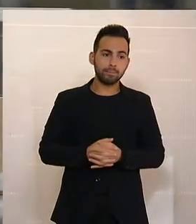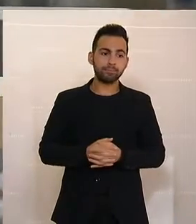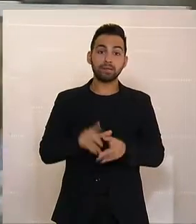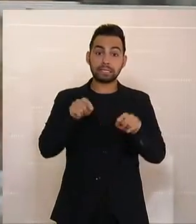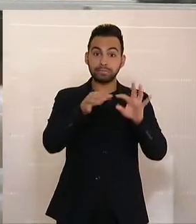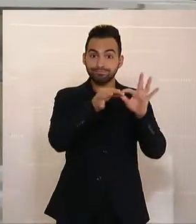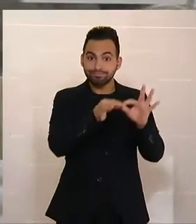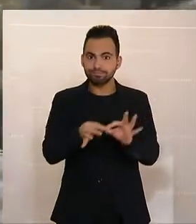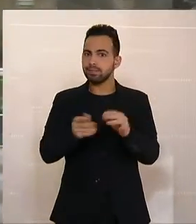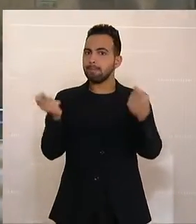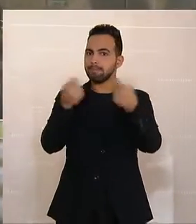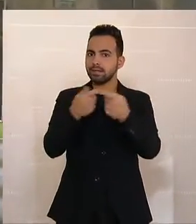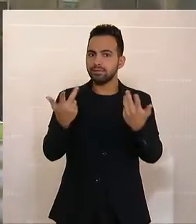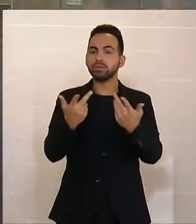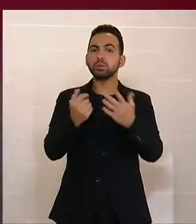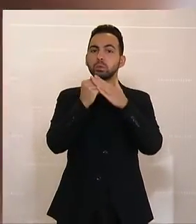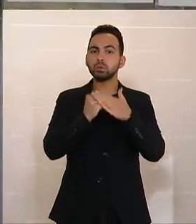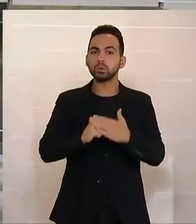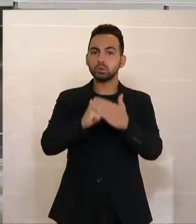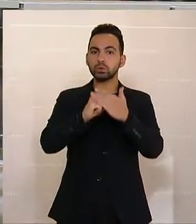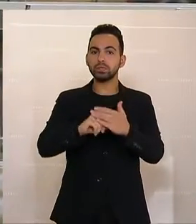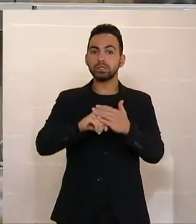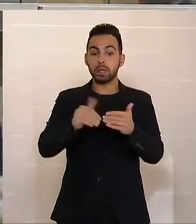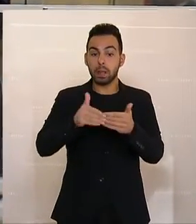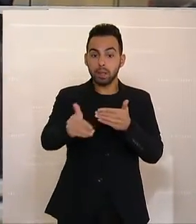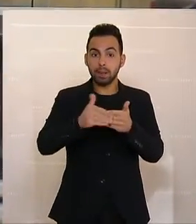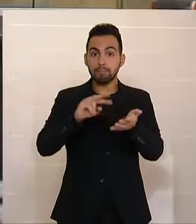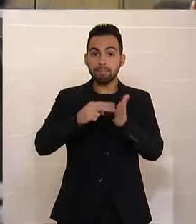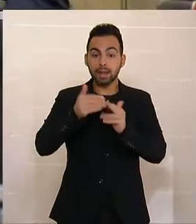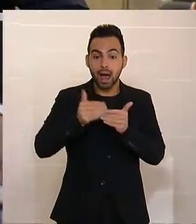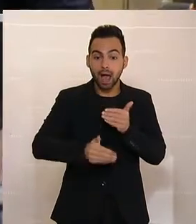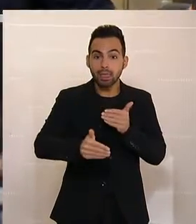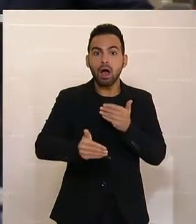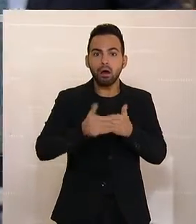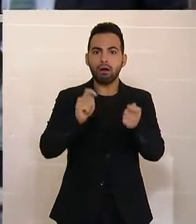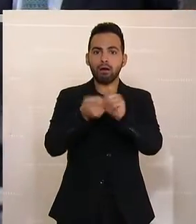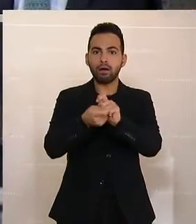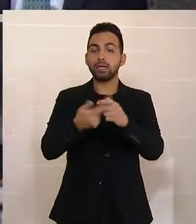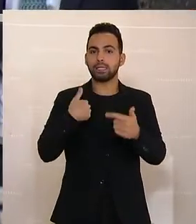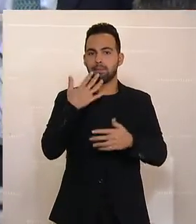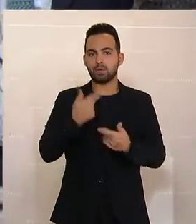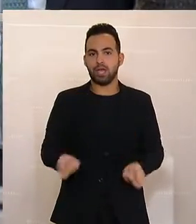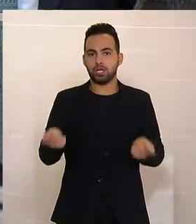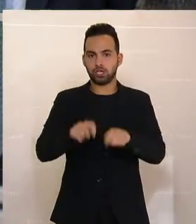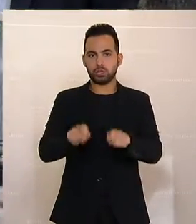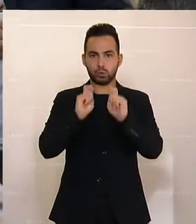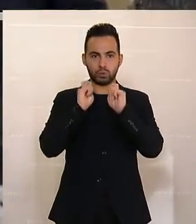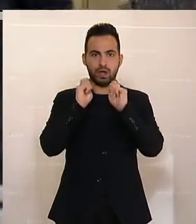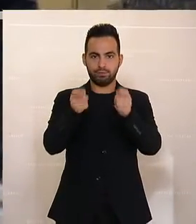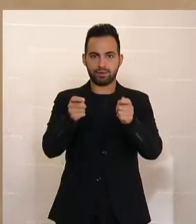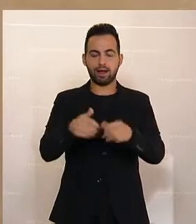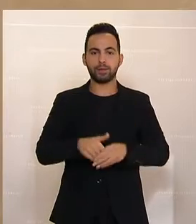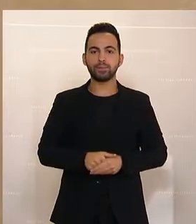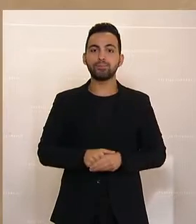Dazu passend, Unterstützung, auf Sichtfahrend Unterstützung, dann, wenn es nötig ist, möchte ich einen Entschließungsantrag einbringen.